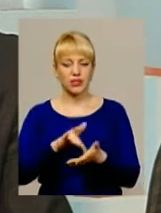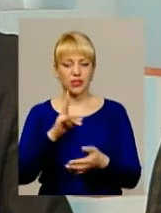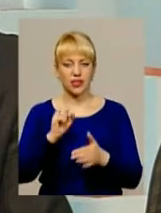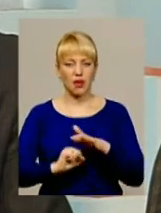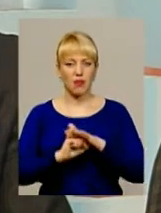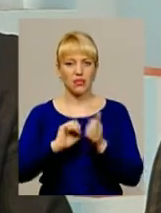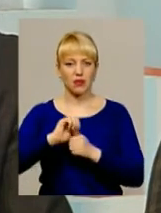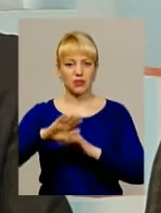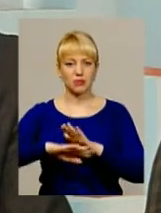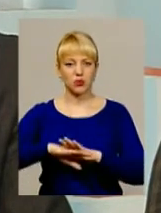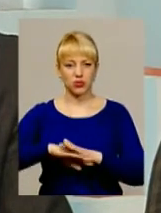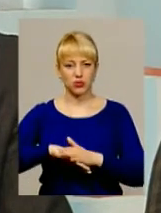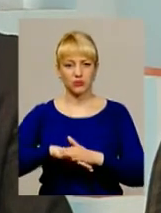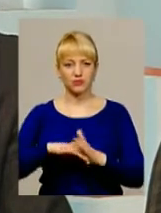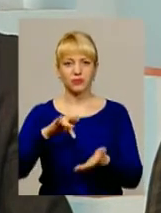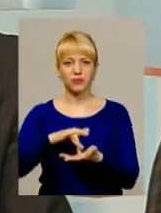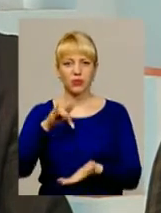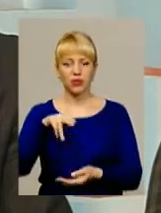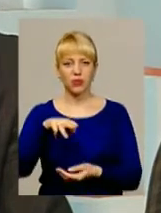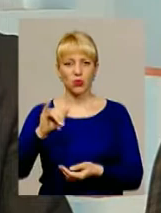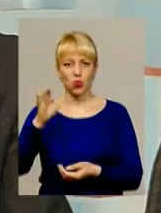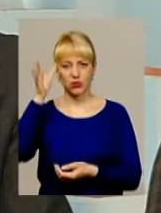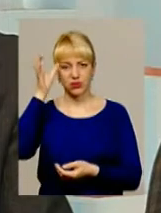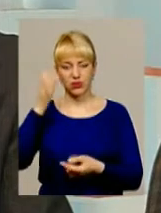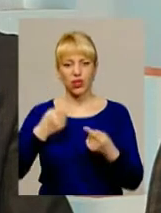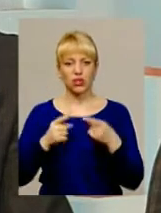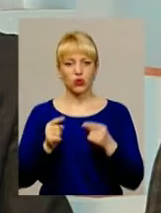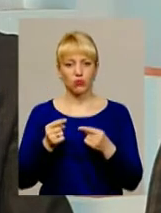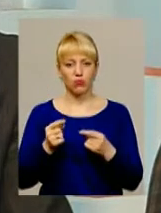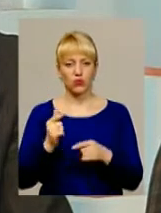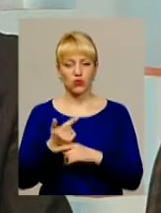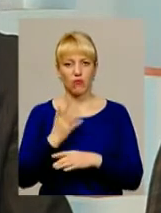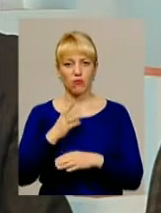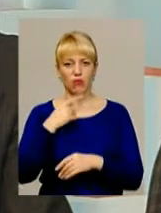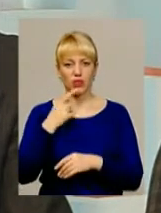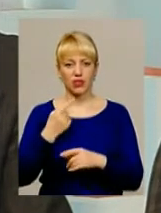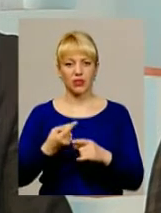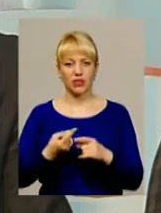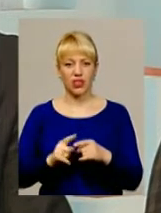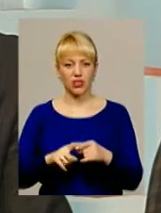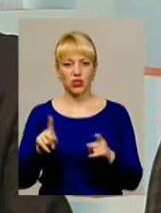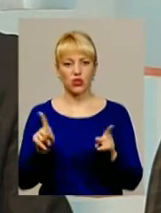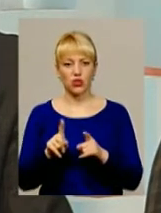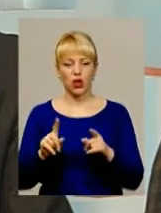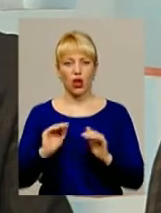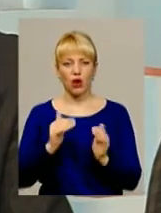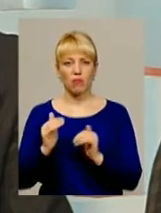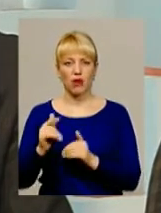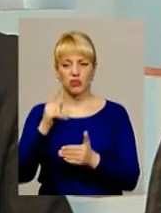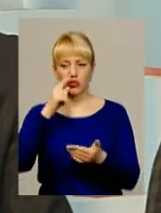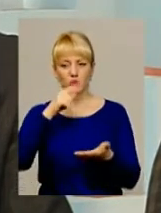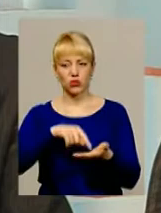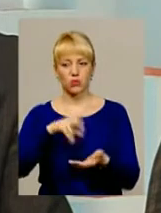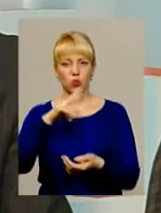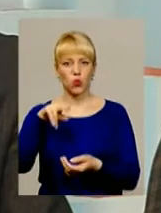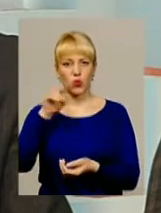'янець-Подільського центру професійної освіти. Тому, знову ж таки, говорити про те, що обмежити доступ до